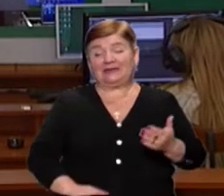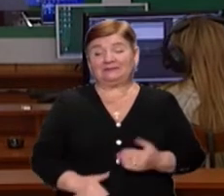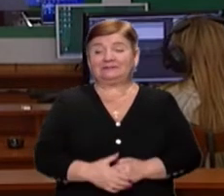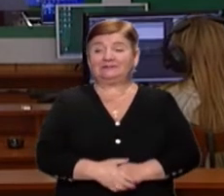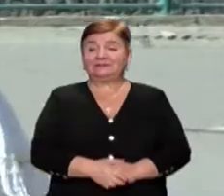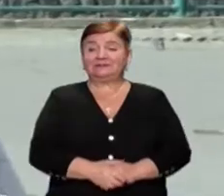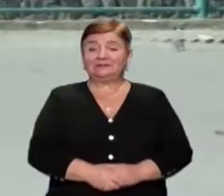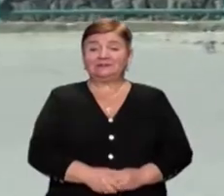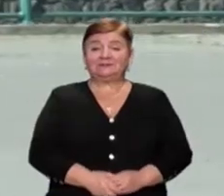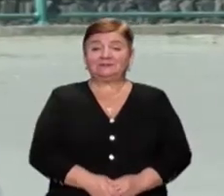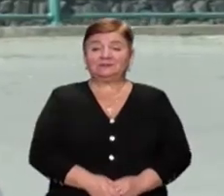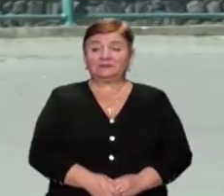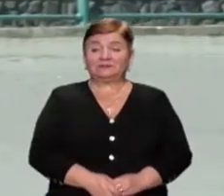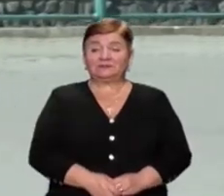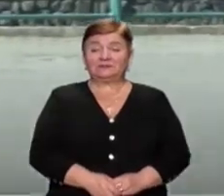Лукай.